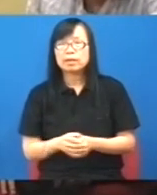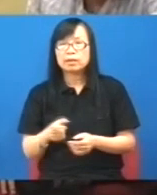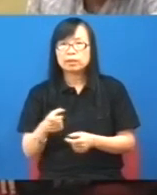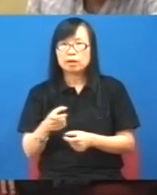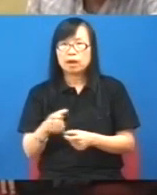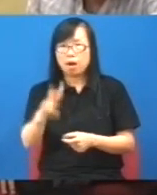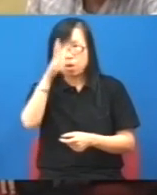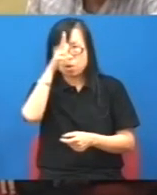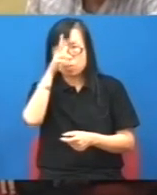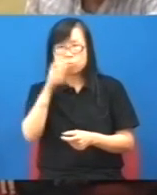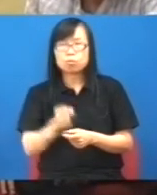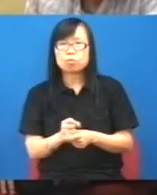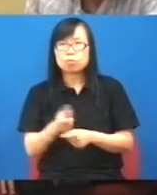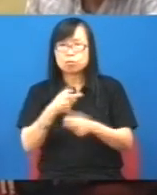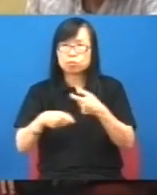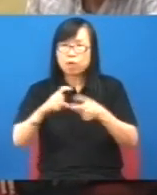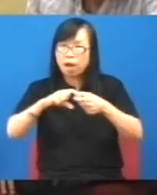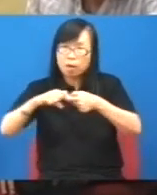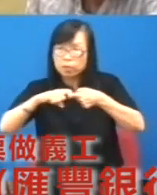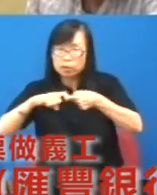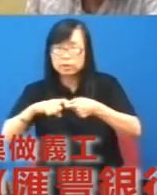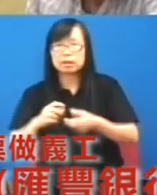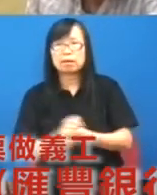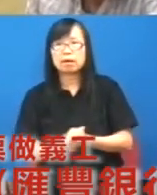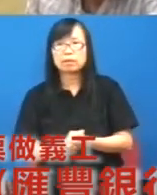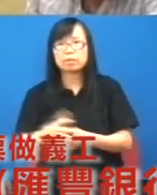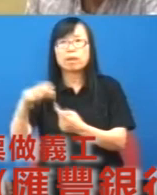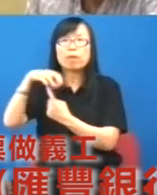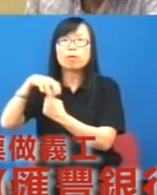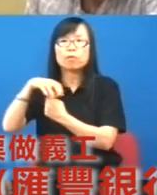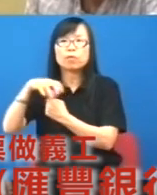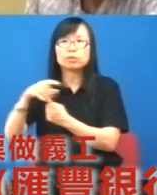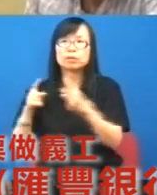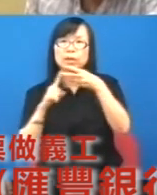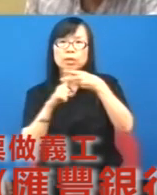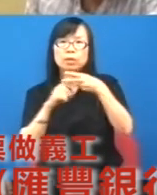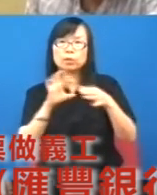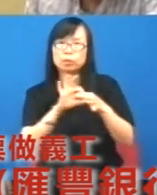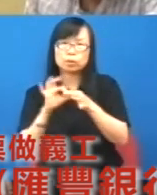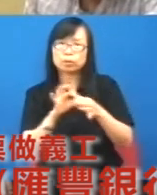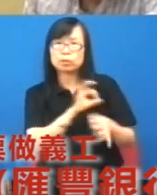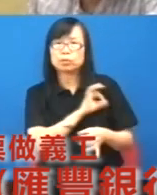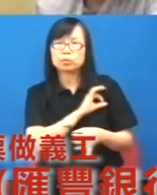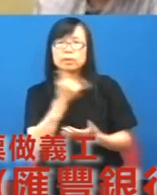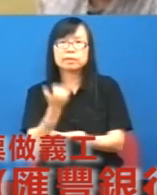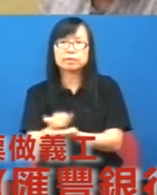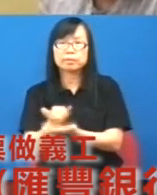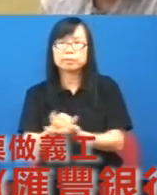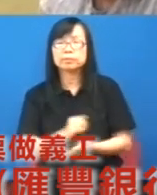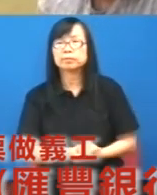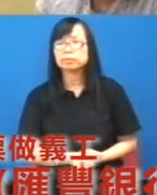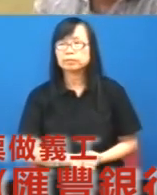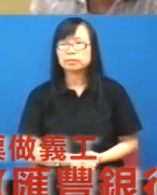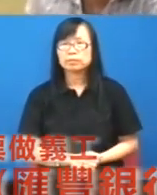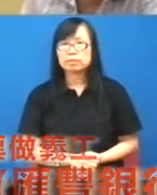官商的結果我們知道學者又沒甚麼要骨那你只剩下一個勞方勞方又是工聯會即是怎麽辦呢阿哥死啊假的是